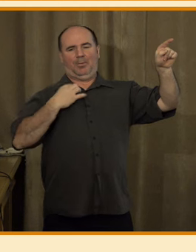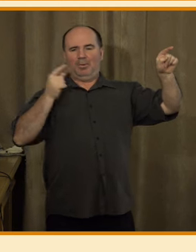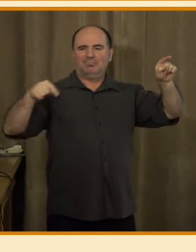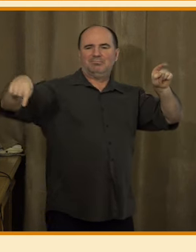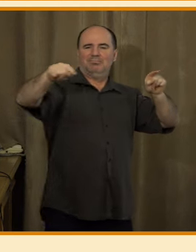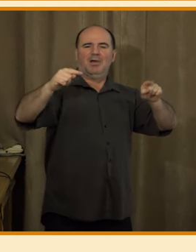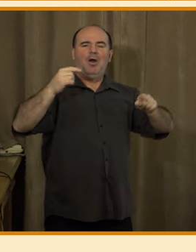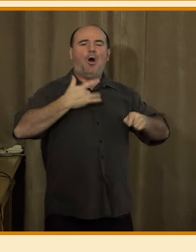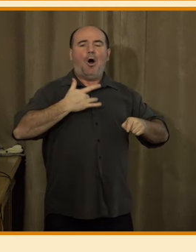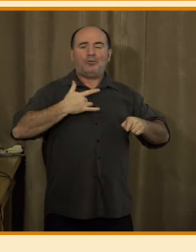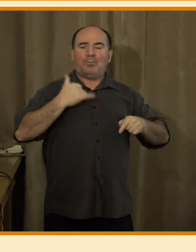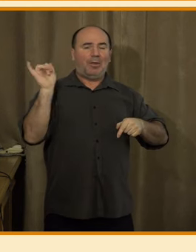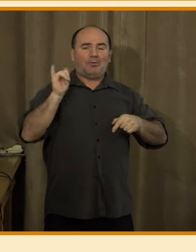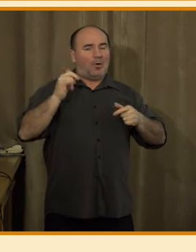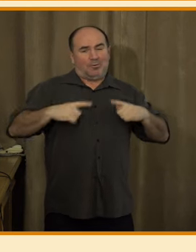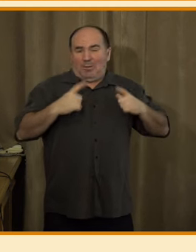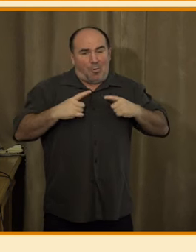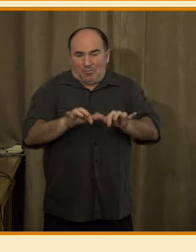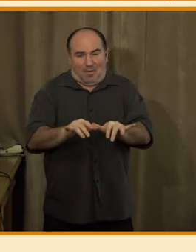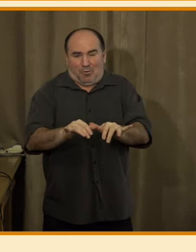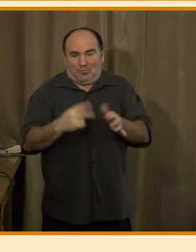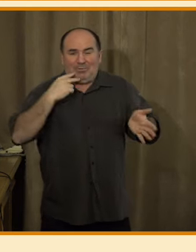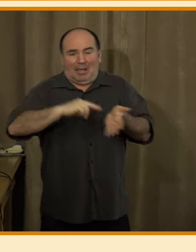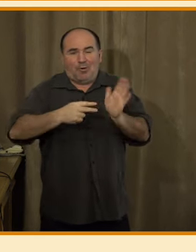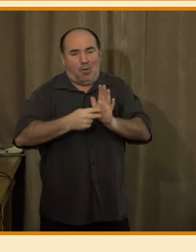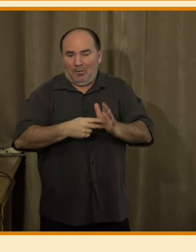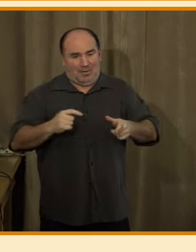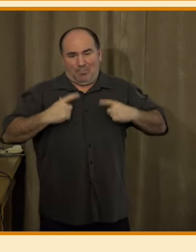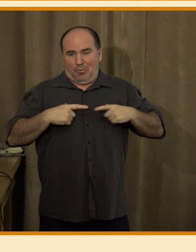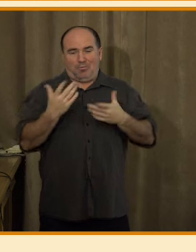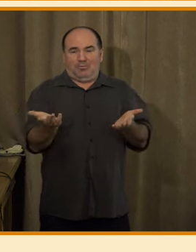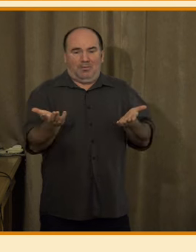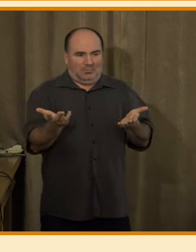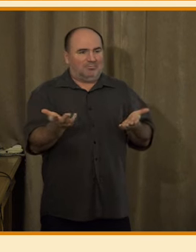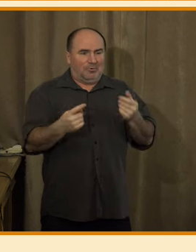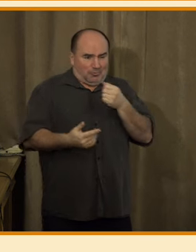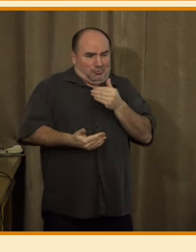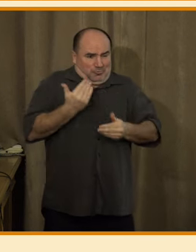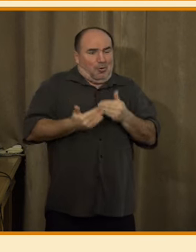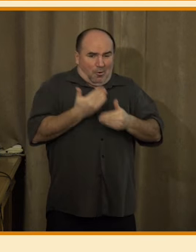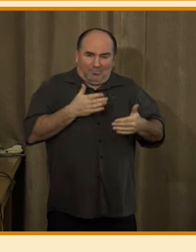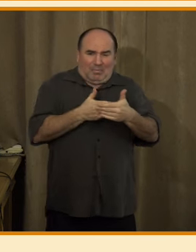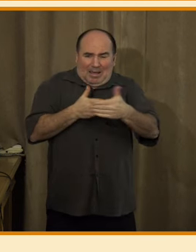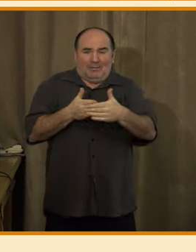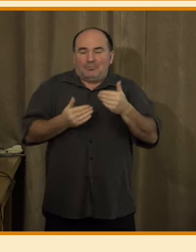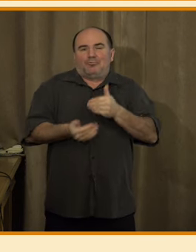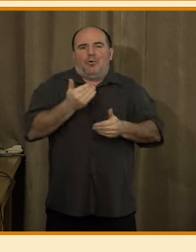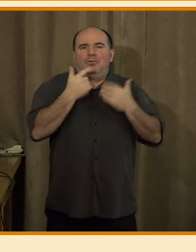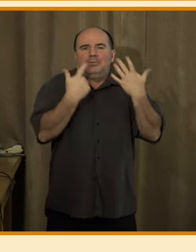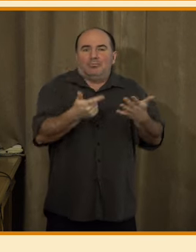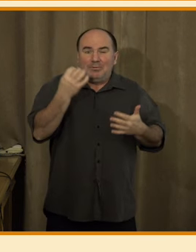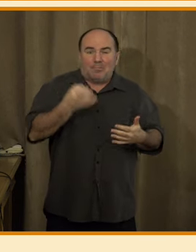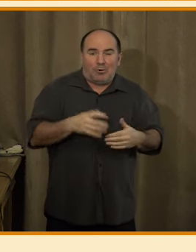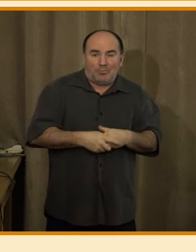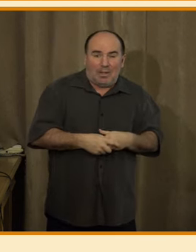tam máme také nějakých přes 70-75 % téměř, takže tohle by mělo být určitě pro